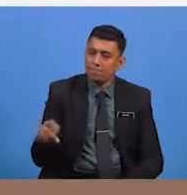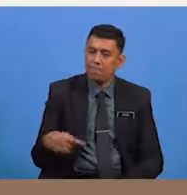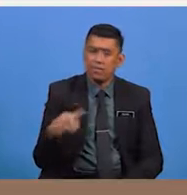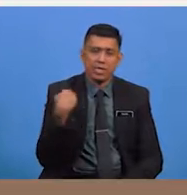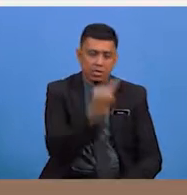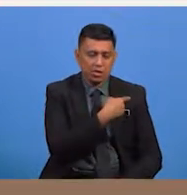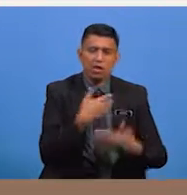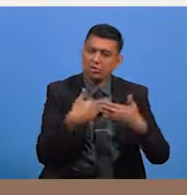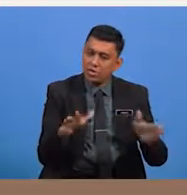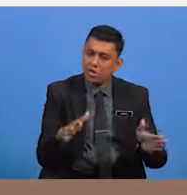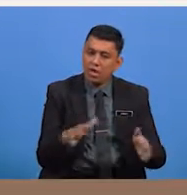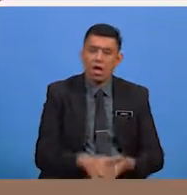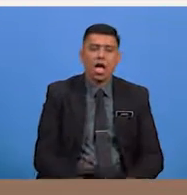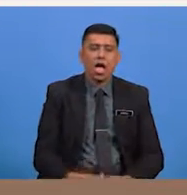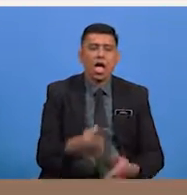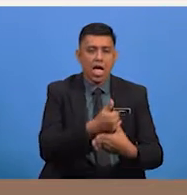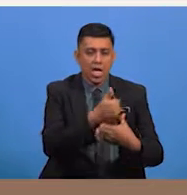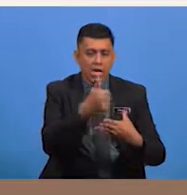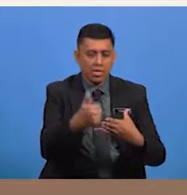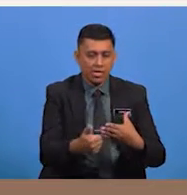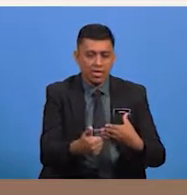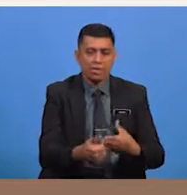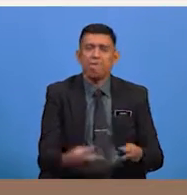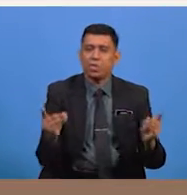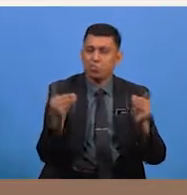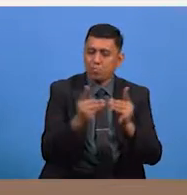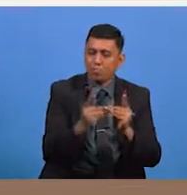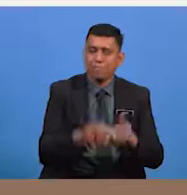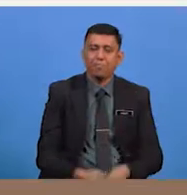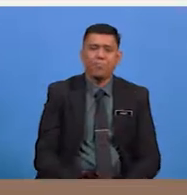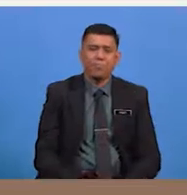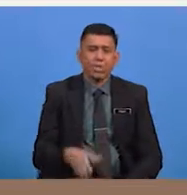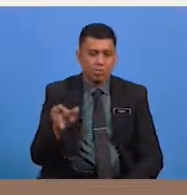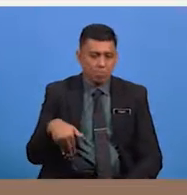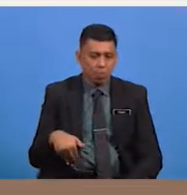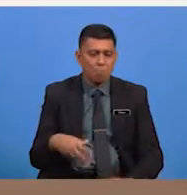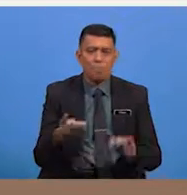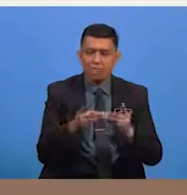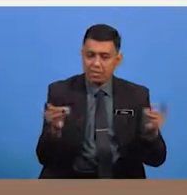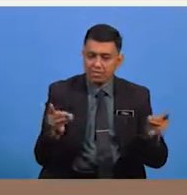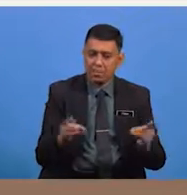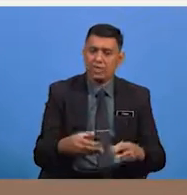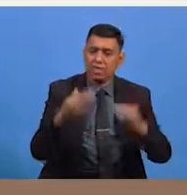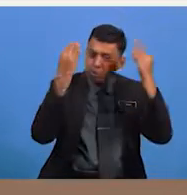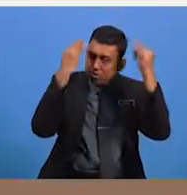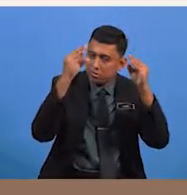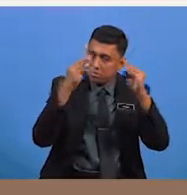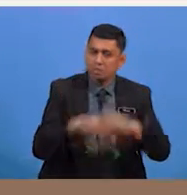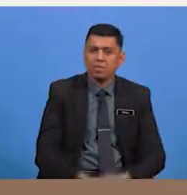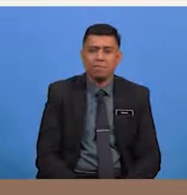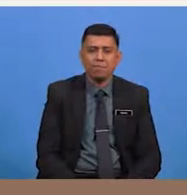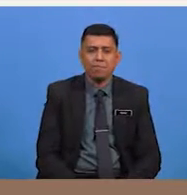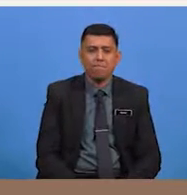Kita sudah sampai ke penghujung pertemuan Sebelum berpisah Cikgu ingin